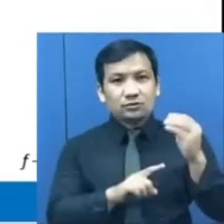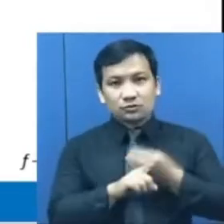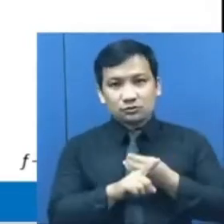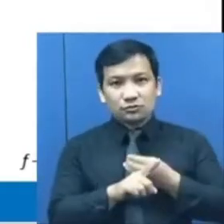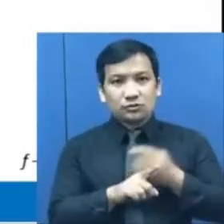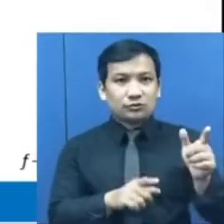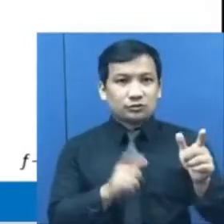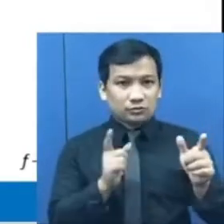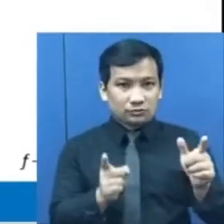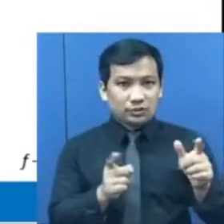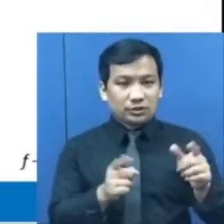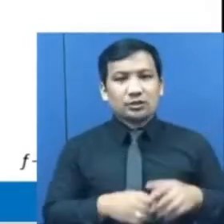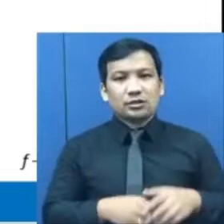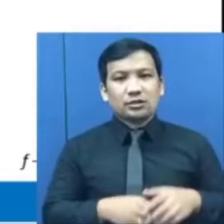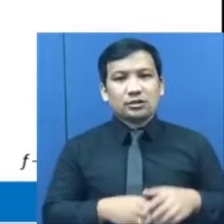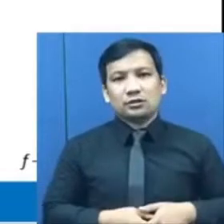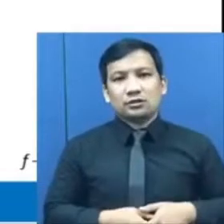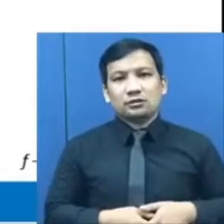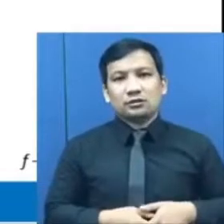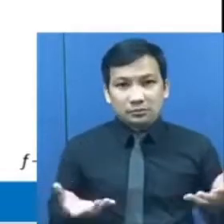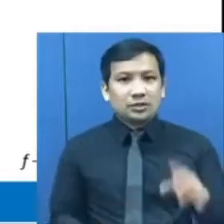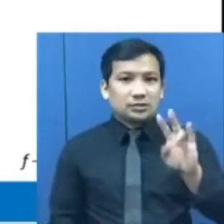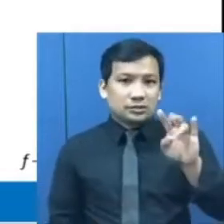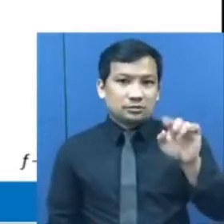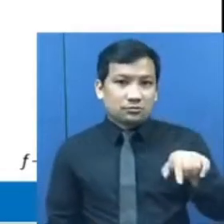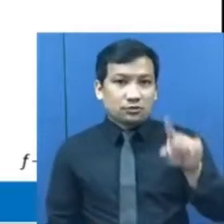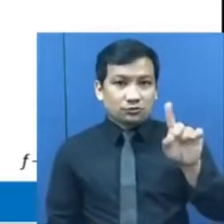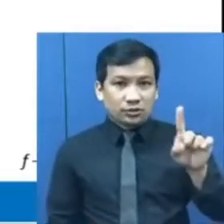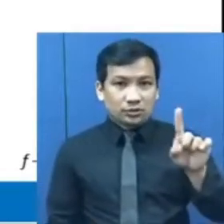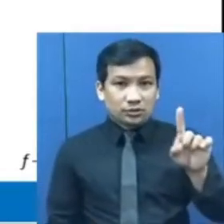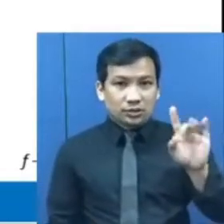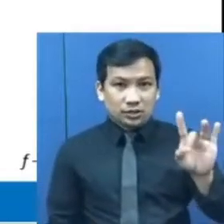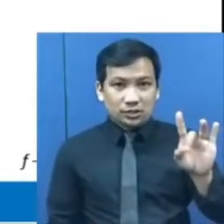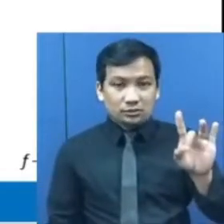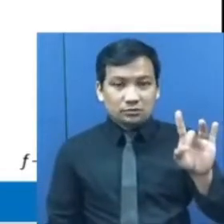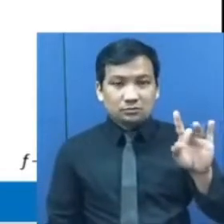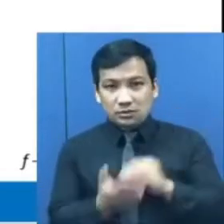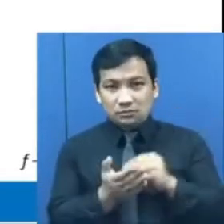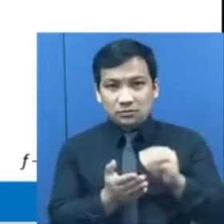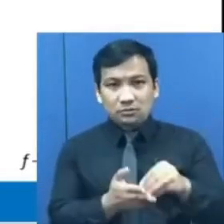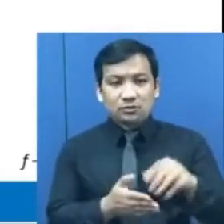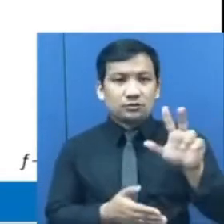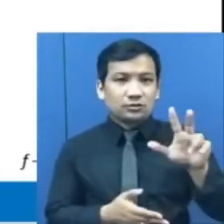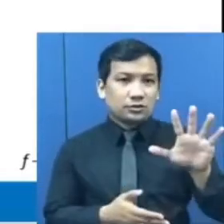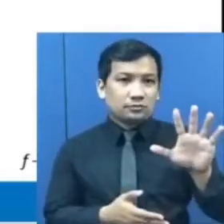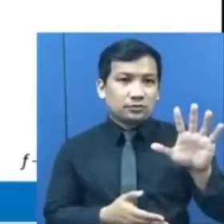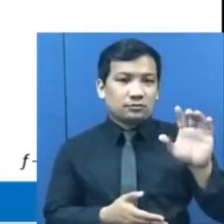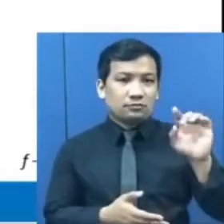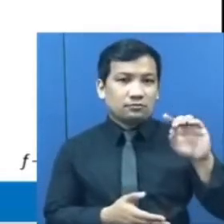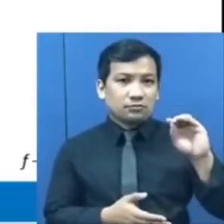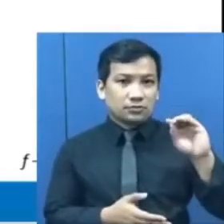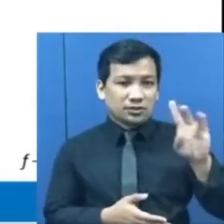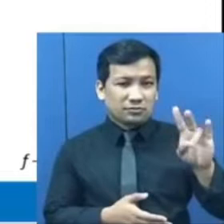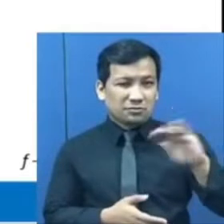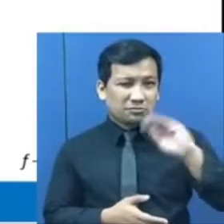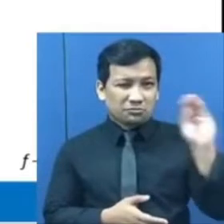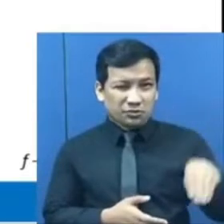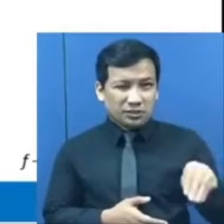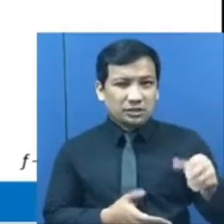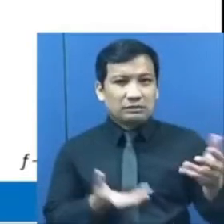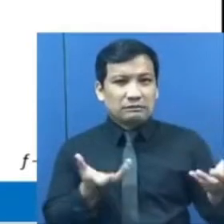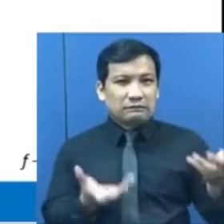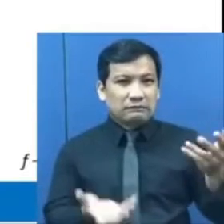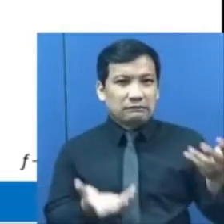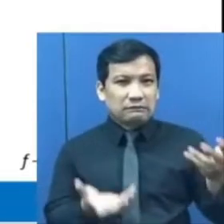2021, 7.18 million o 35.7% sa mga ito ang